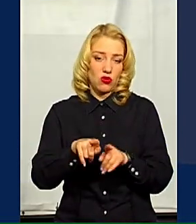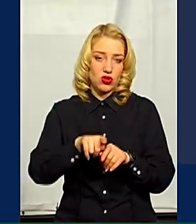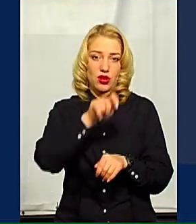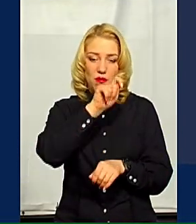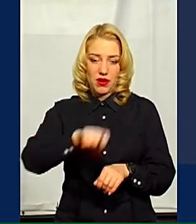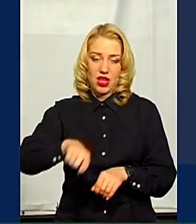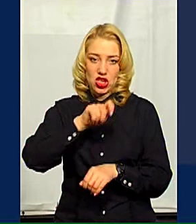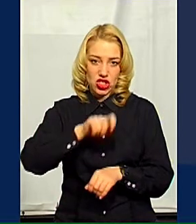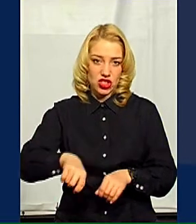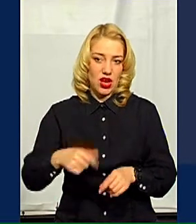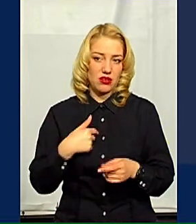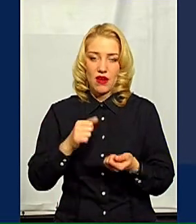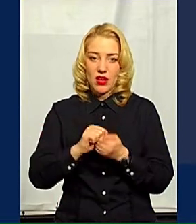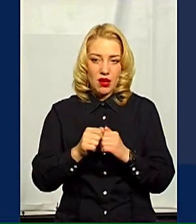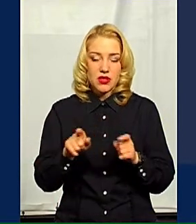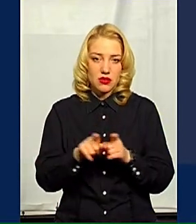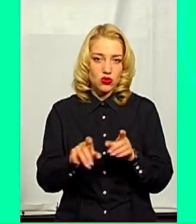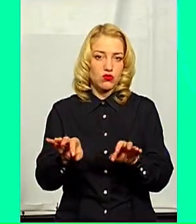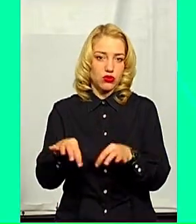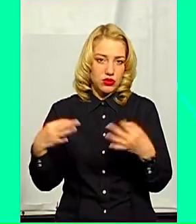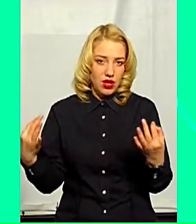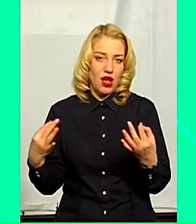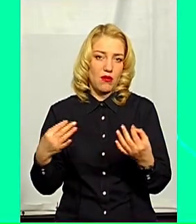не можемо знати, скільки це. Я думаю, вже рівень навіть держави.